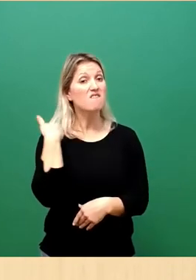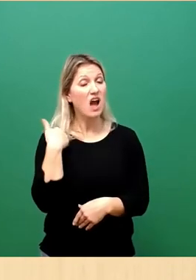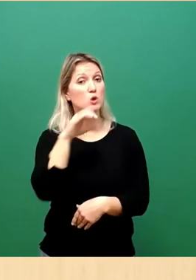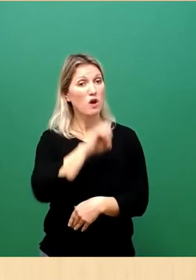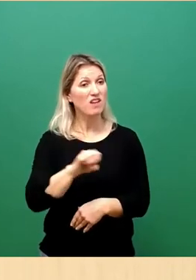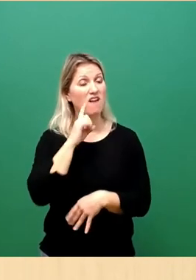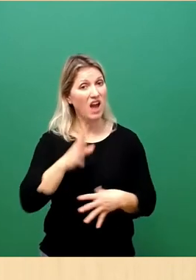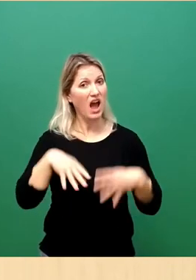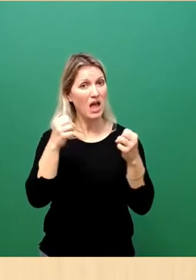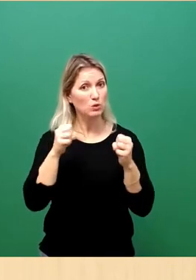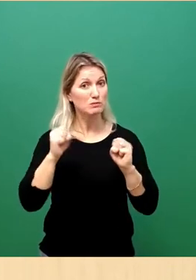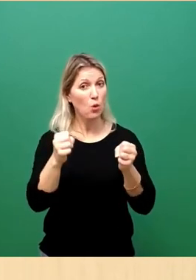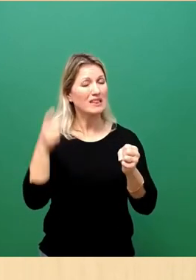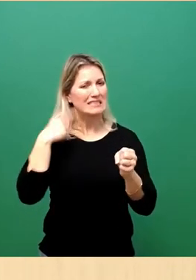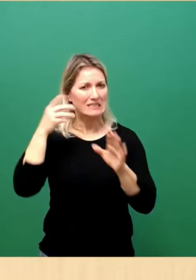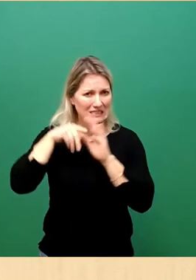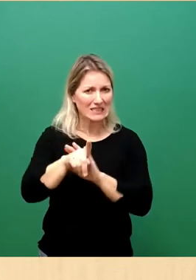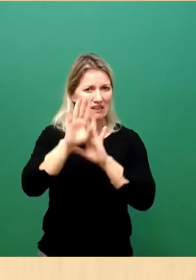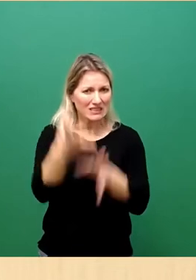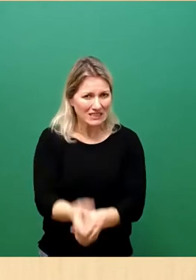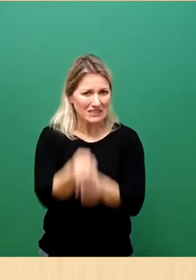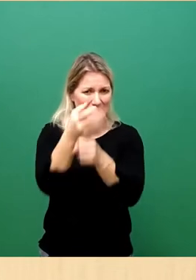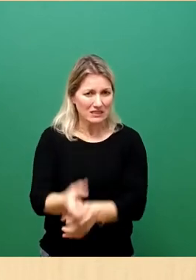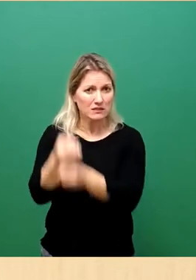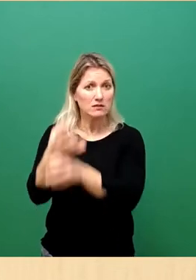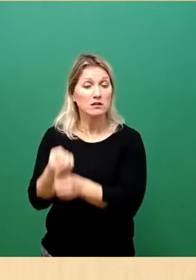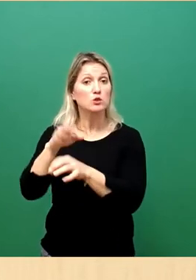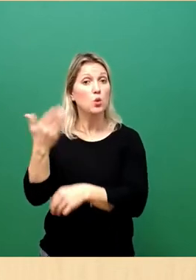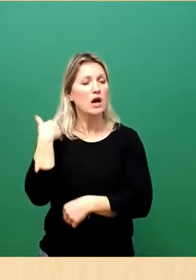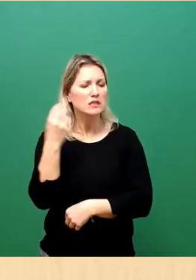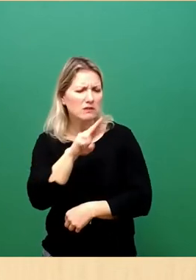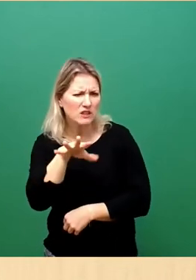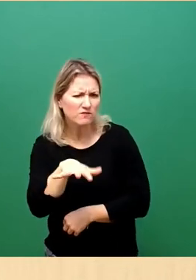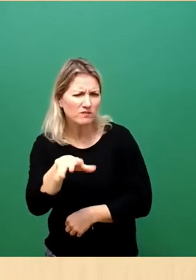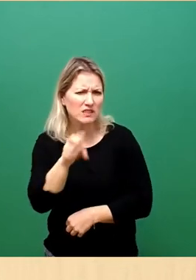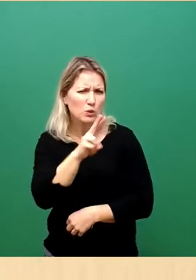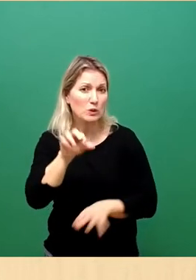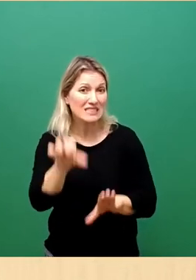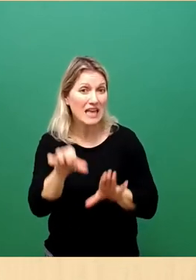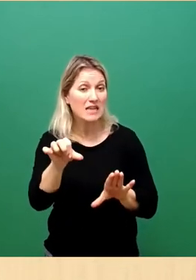die Leute haben die Leute aus dem Wasser gezogen. Diese Mission wurde 2015 oder 2016, war es, glaube ich, beendet.